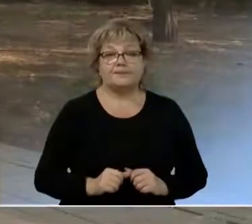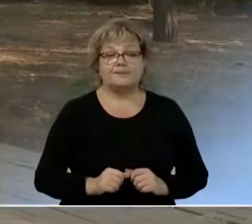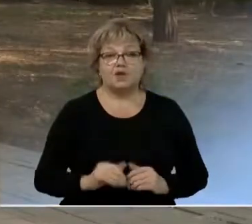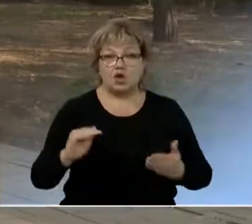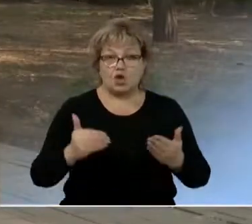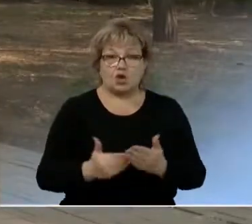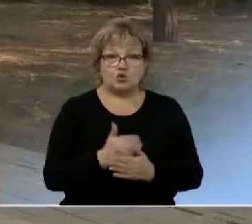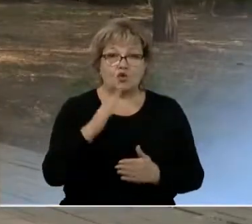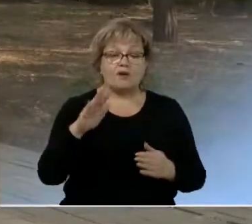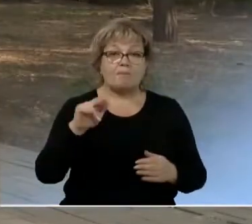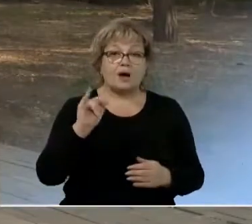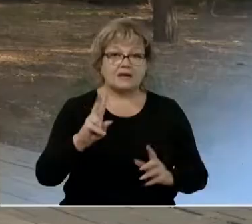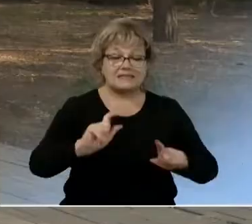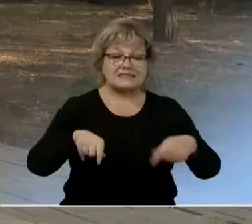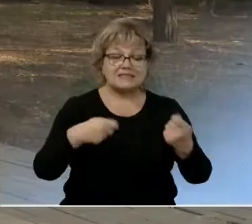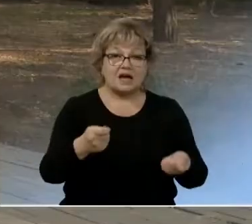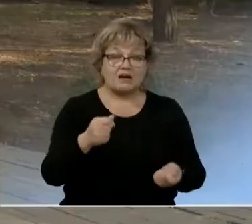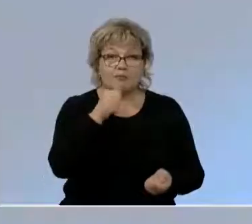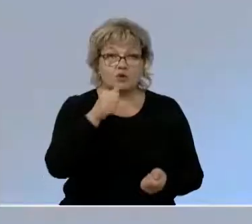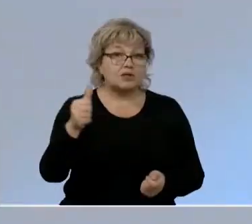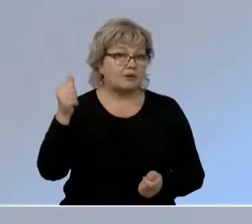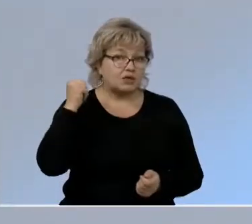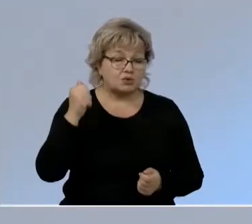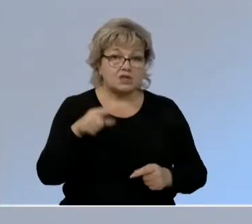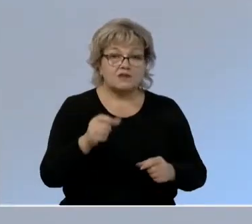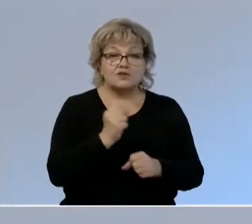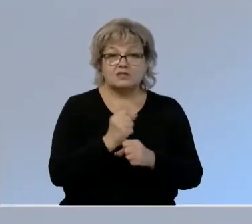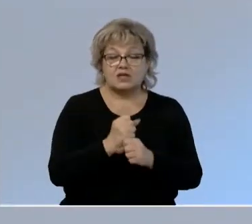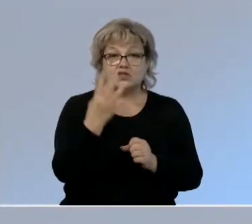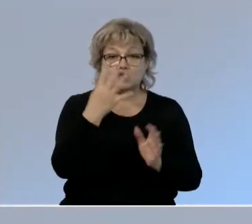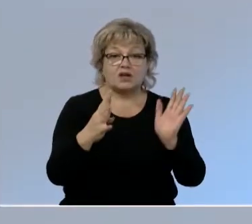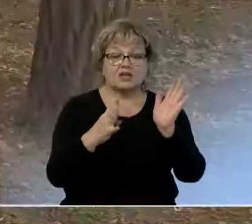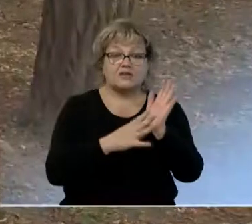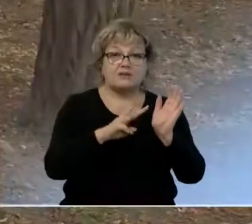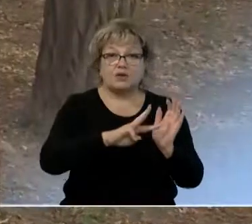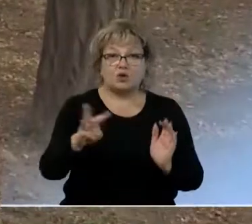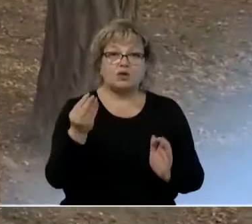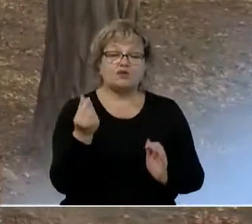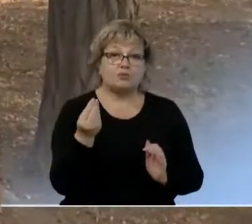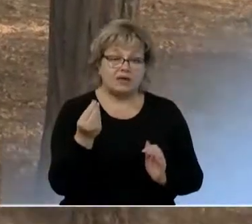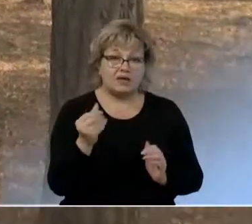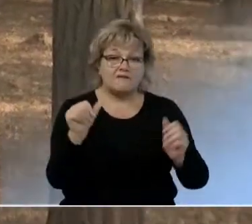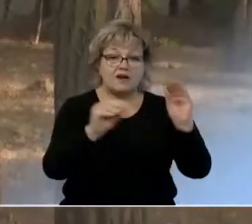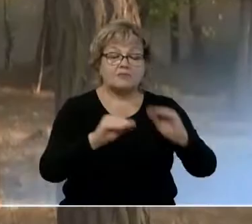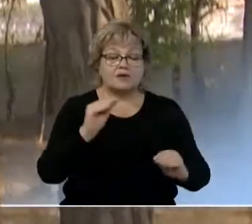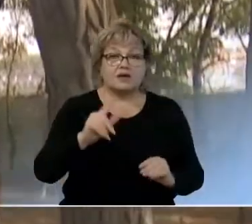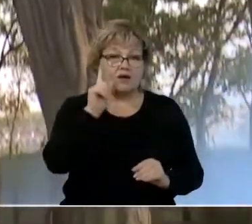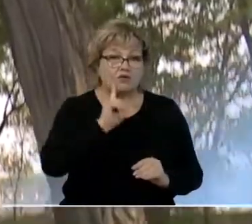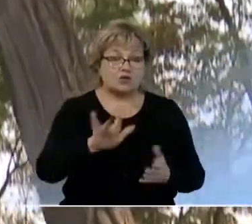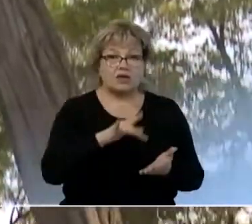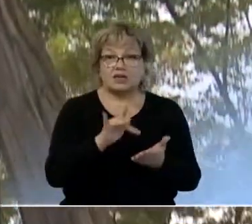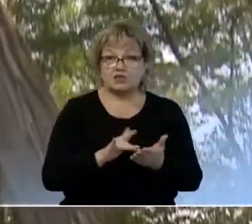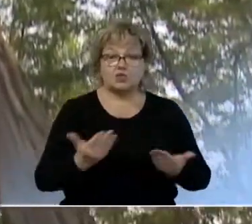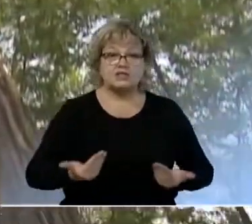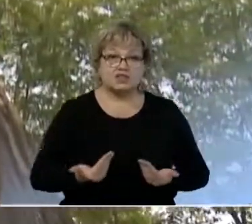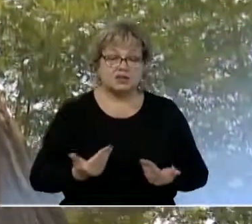Новый парк Вересаева сдали в конце прошлого года. Его разбили за 49 миллионов рублей по программе формирования комфортной городской